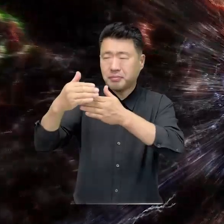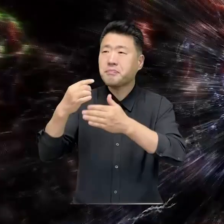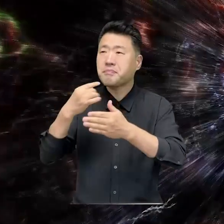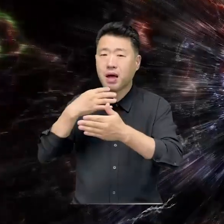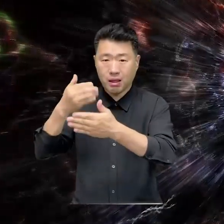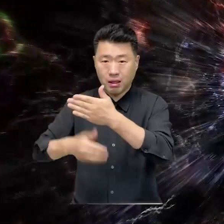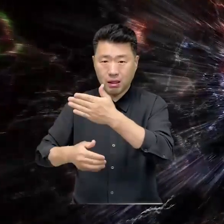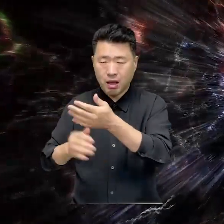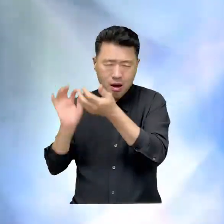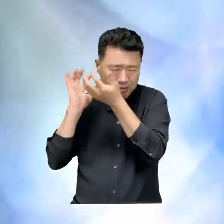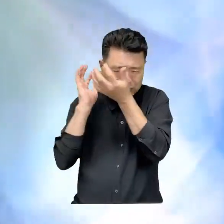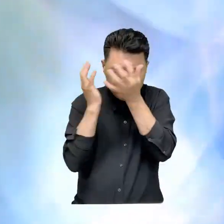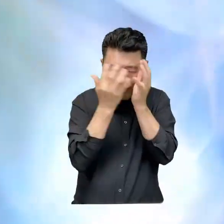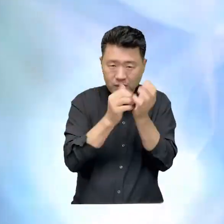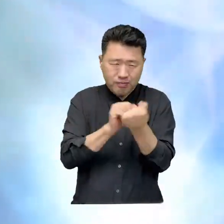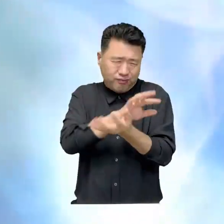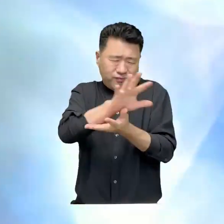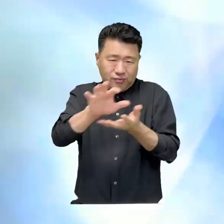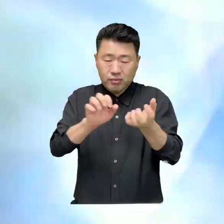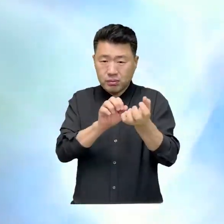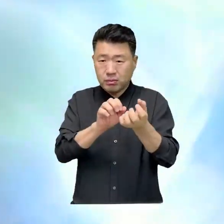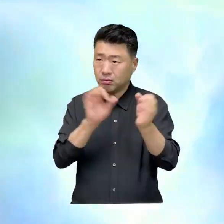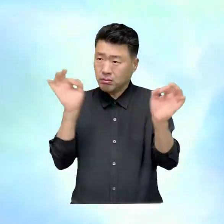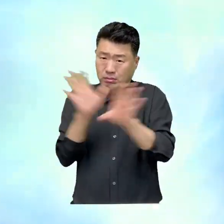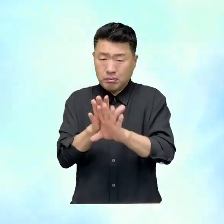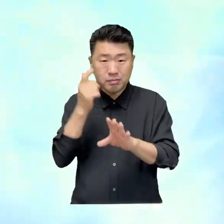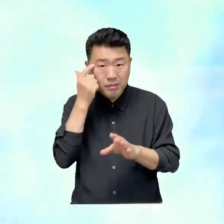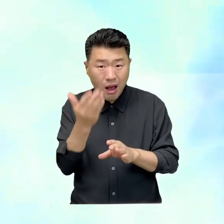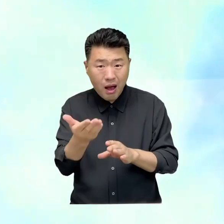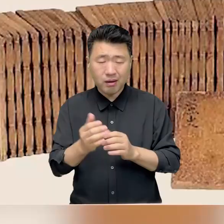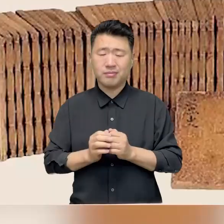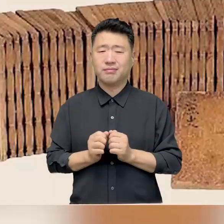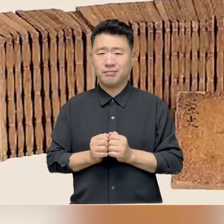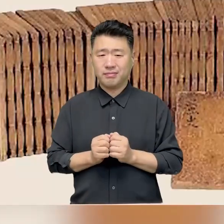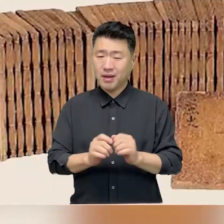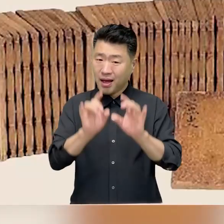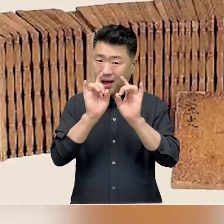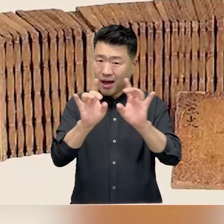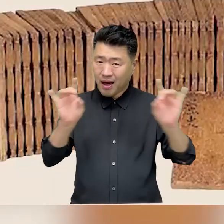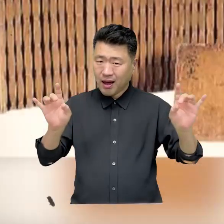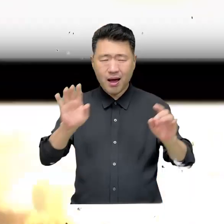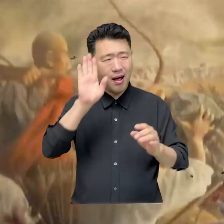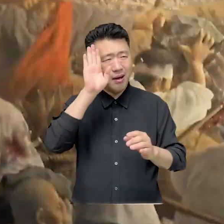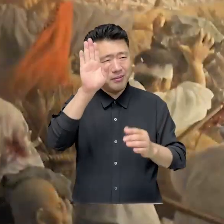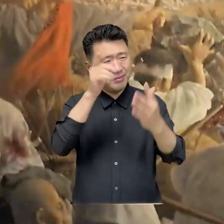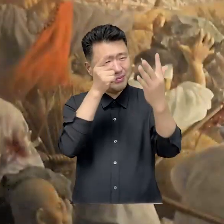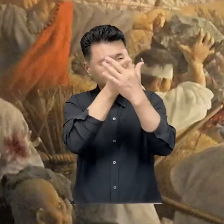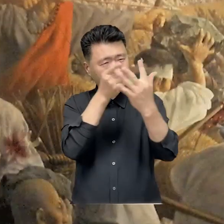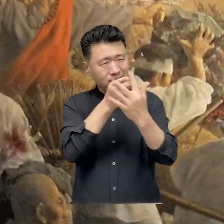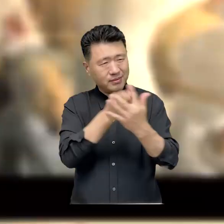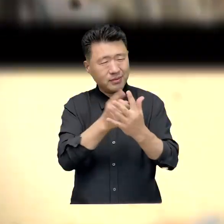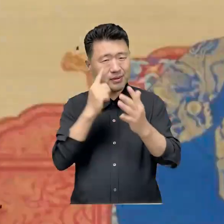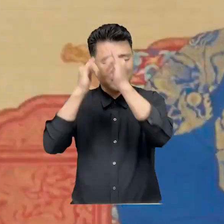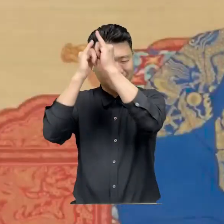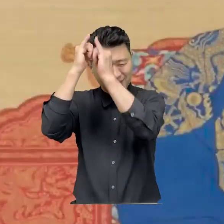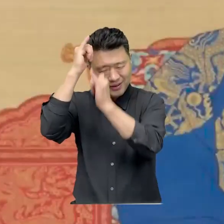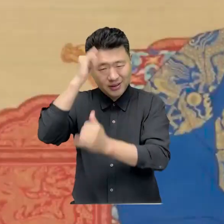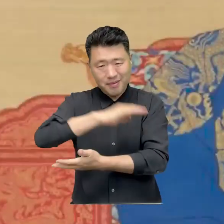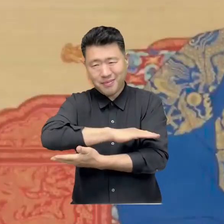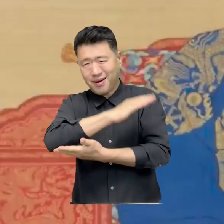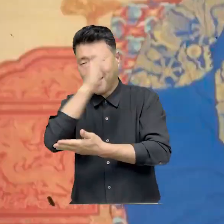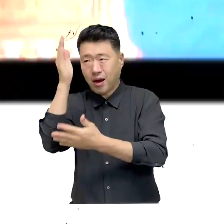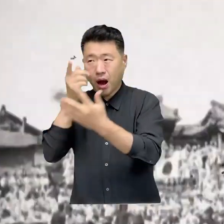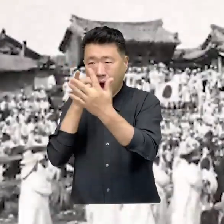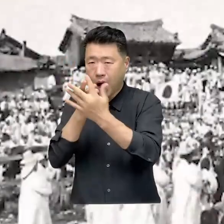질서만 세상에 남고 혼돈은 자취를 강추었을까? 우리는 개개인의 미래는 물론 역사가